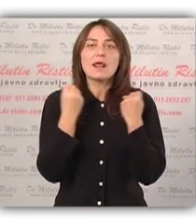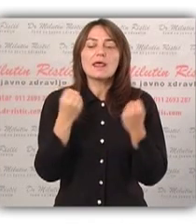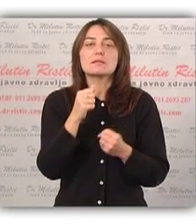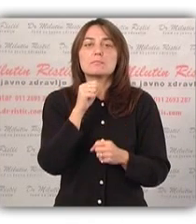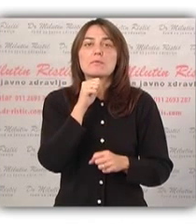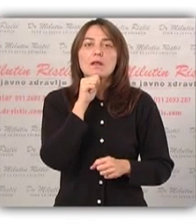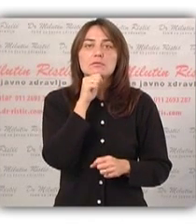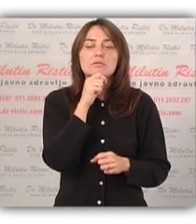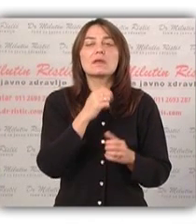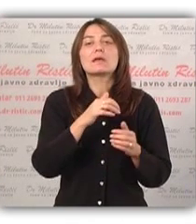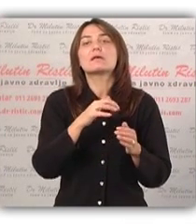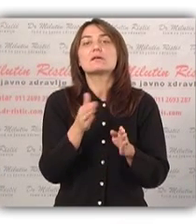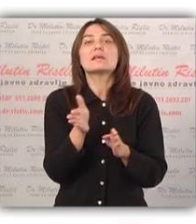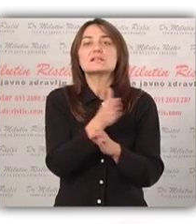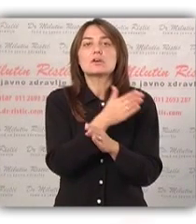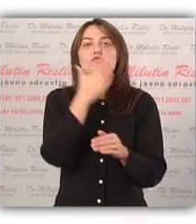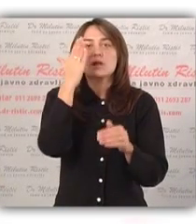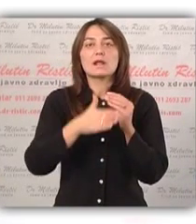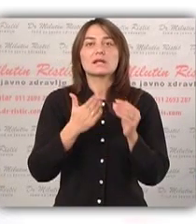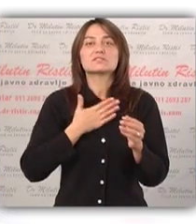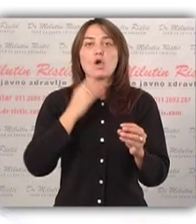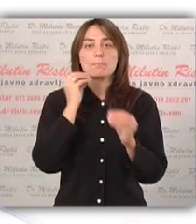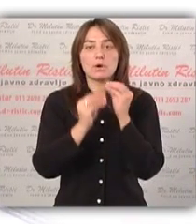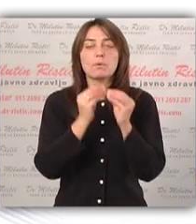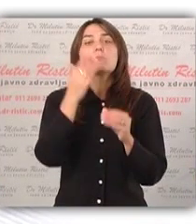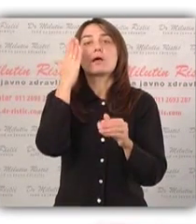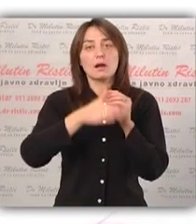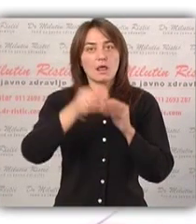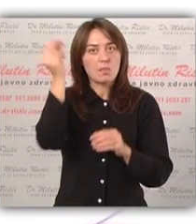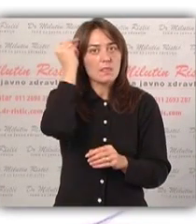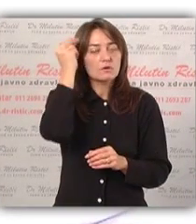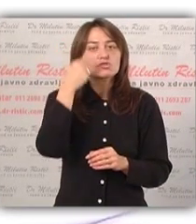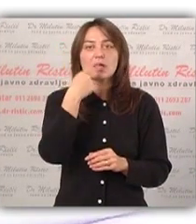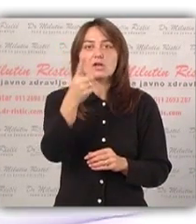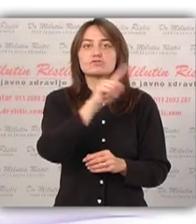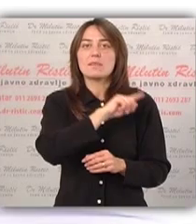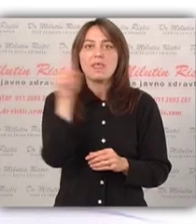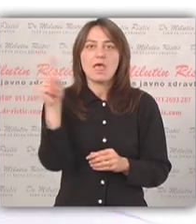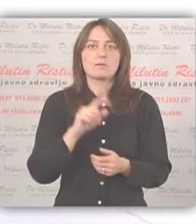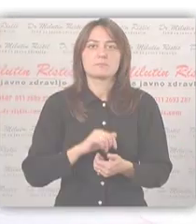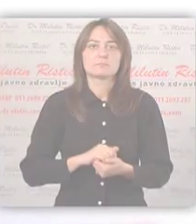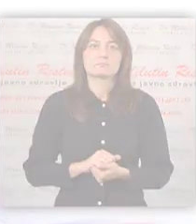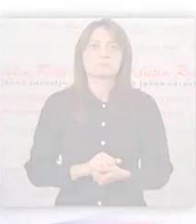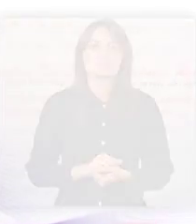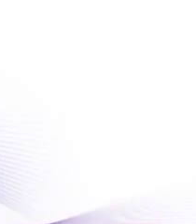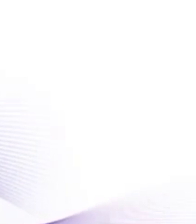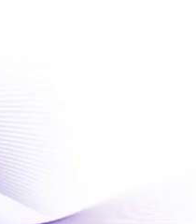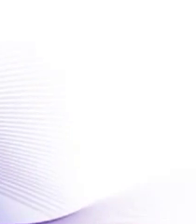tretman i aseptivni trening izađu na kraj sa svojim problemima i na kraju nauče da kažu ne.